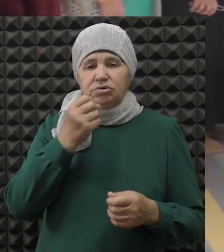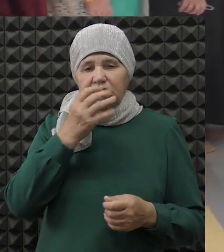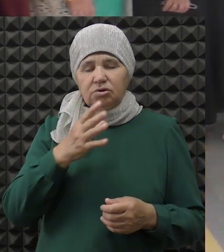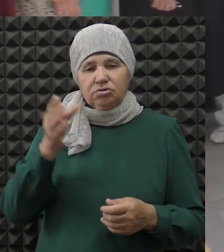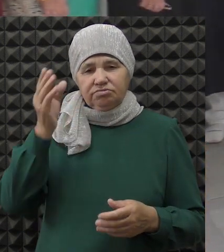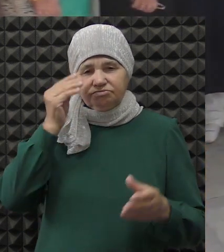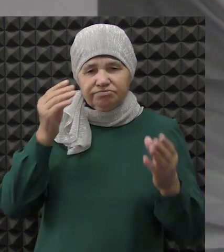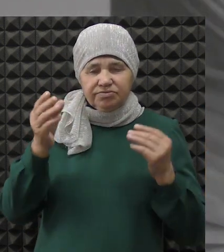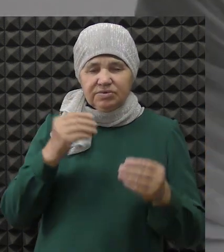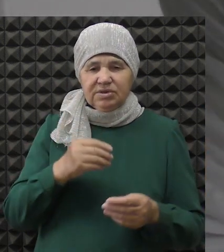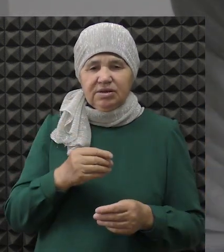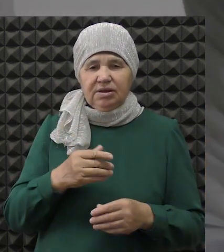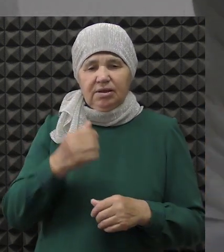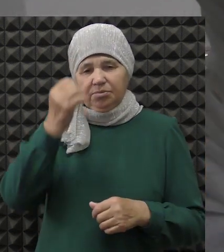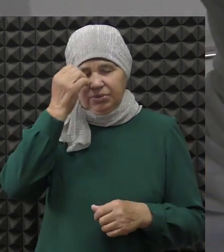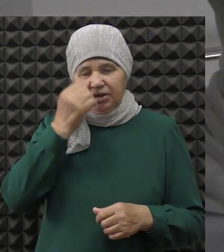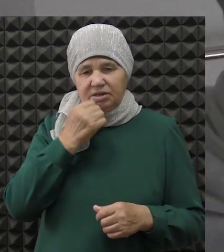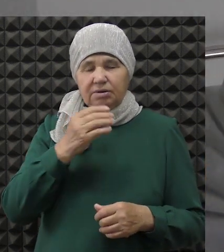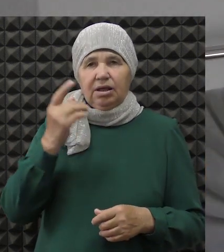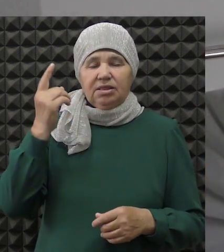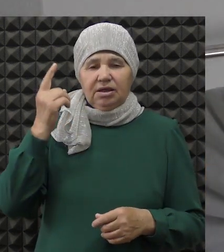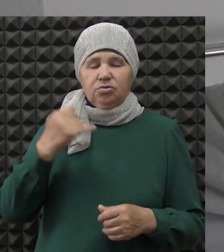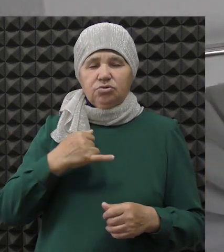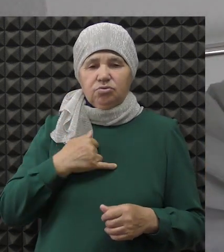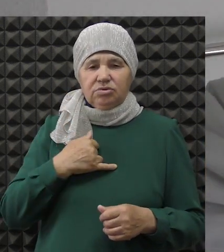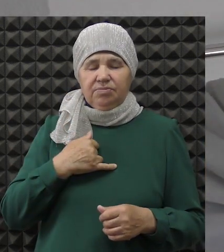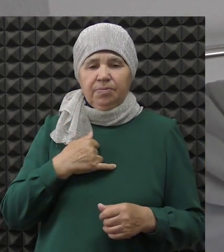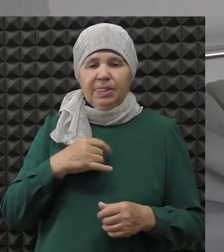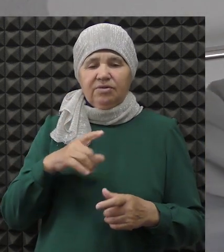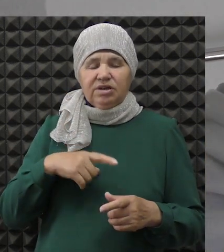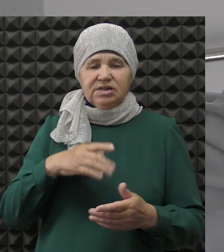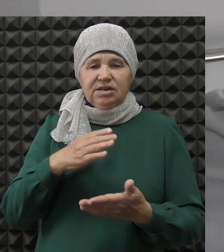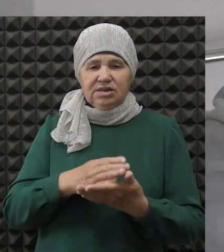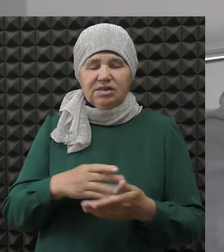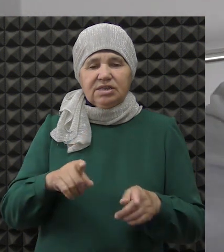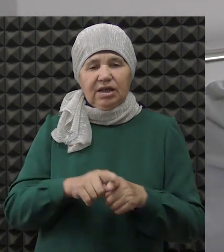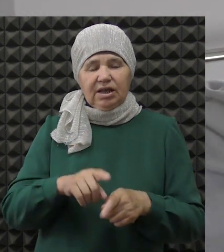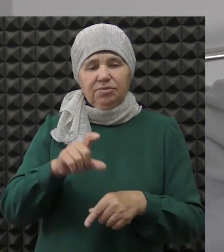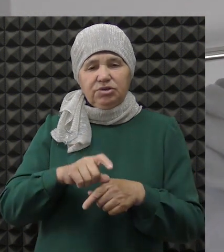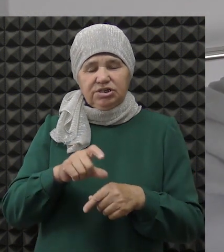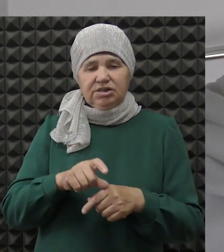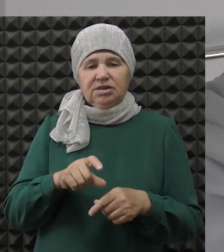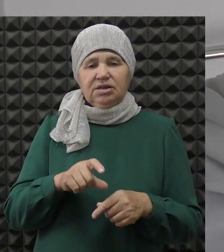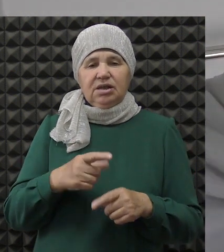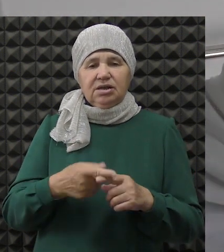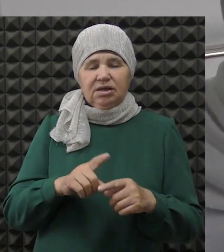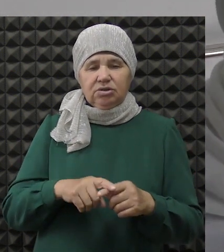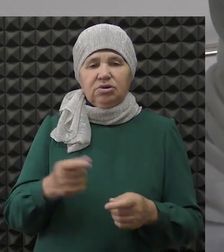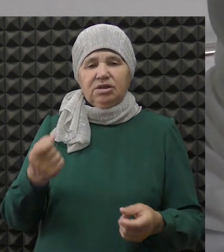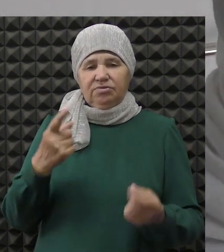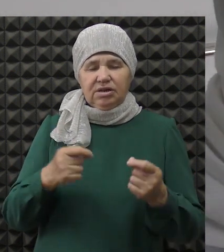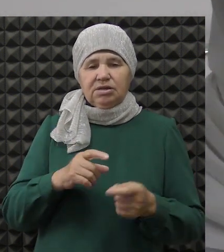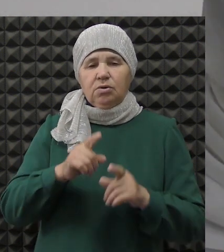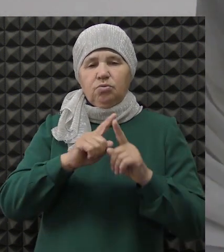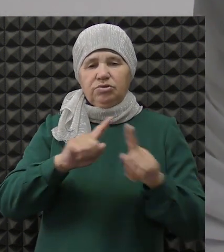много хорошего, иншаллах. Мы благодарны Всевышнему, что у нас в Казани есть такая мечеть, аль-хамду лиллях, которая